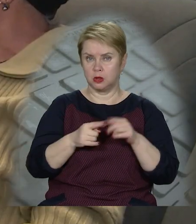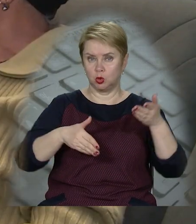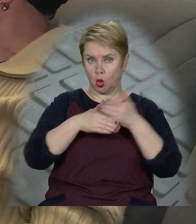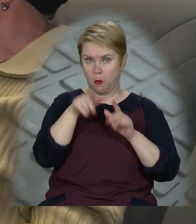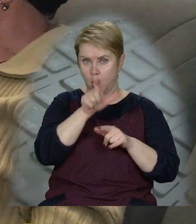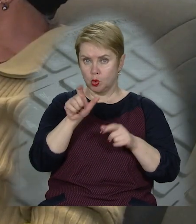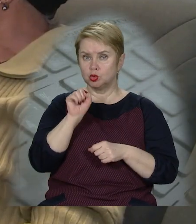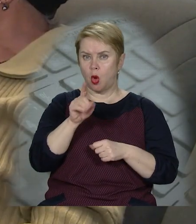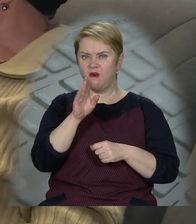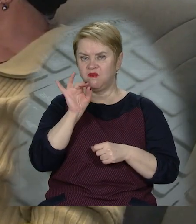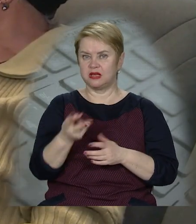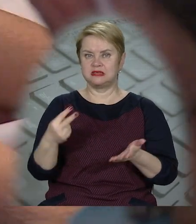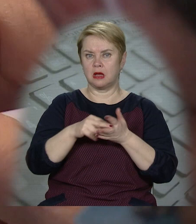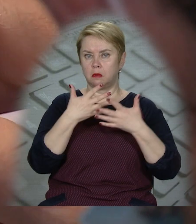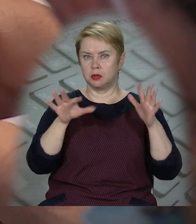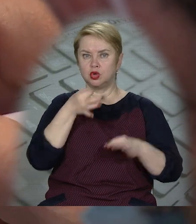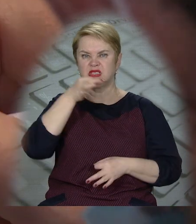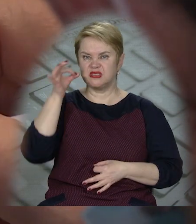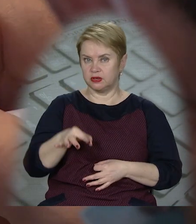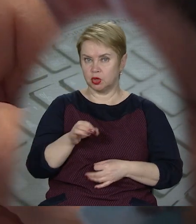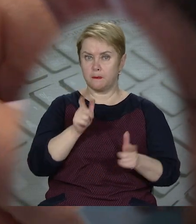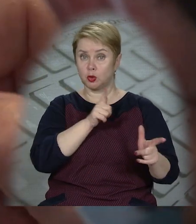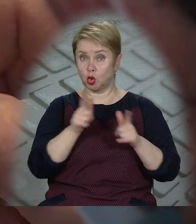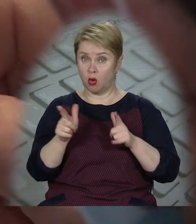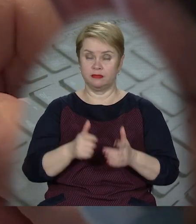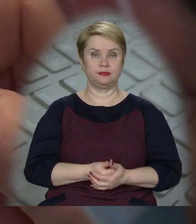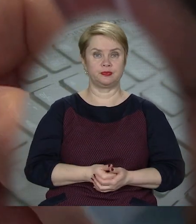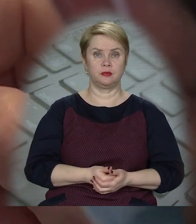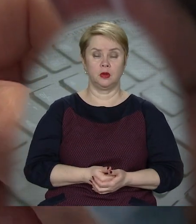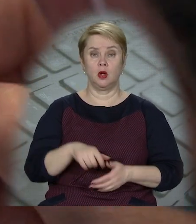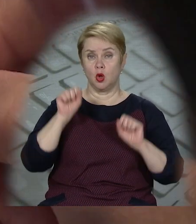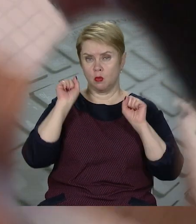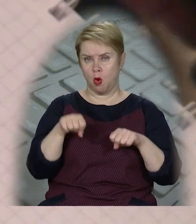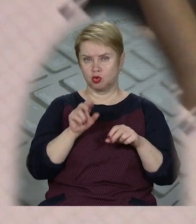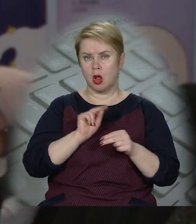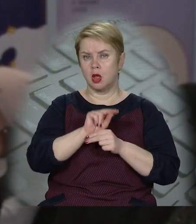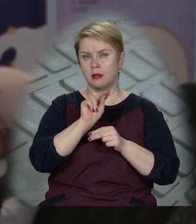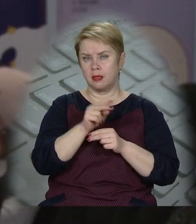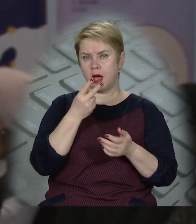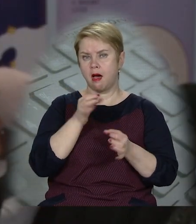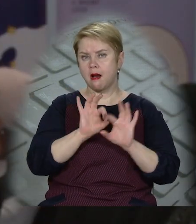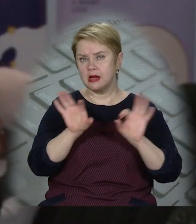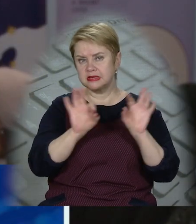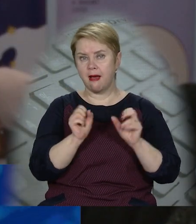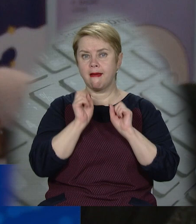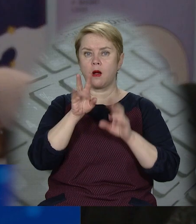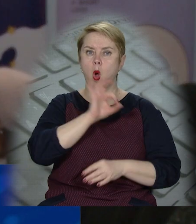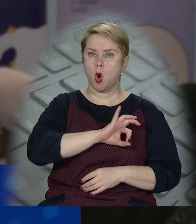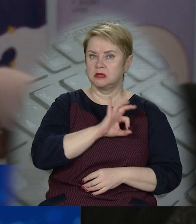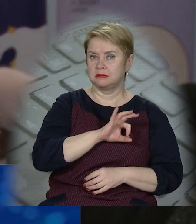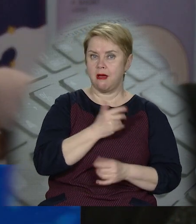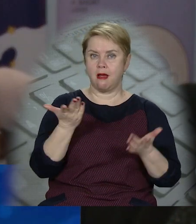яка допоможе людям золотого віку стати більш освіченими та підготовленими. Тут ми можемо наочно показати, розказати, як